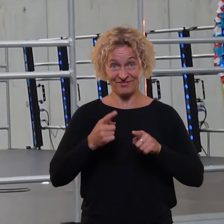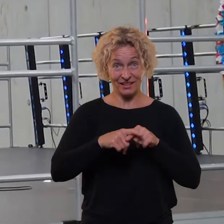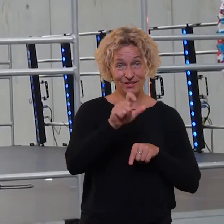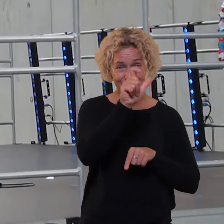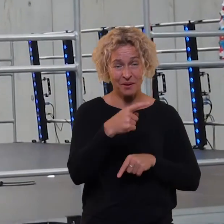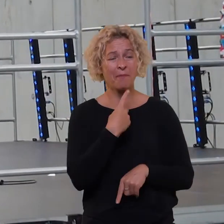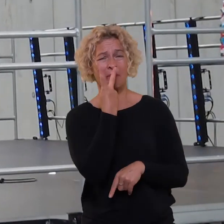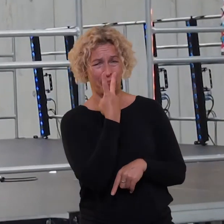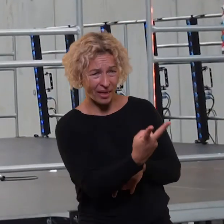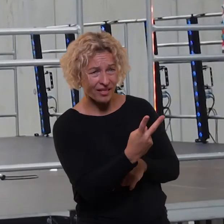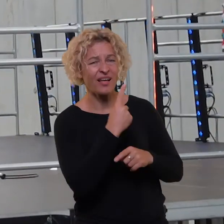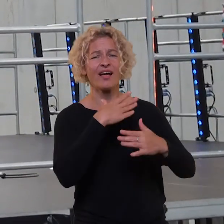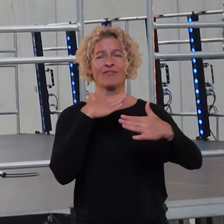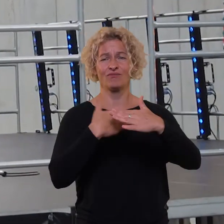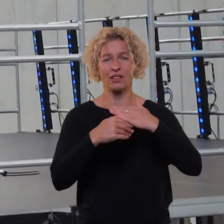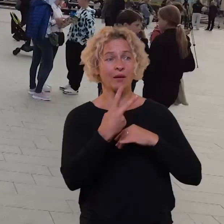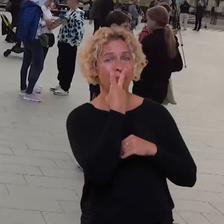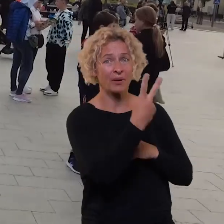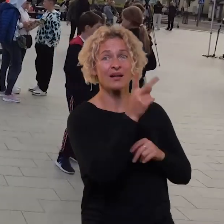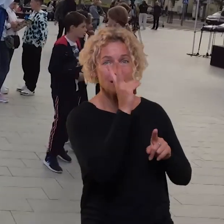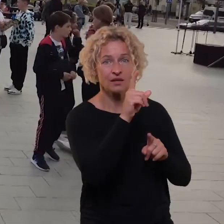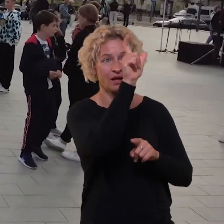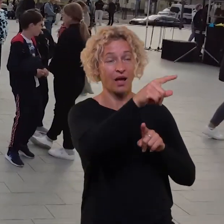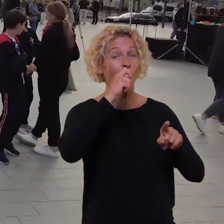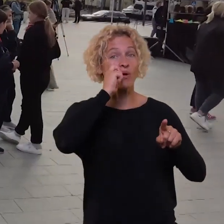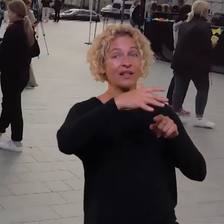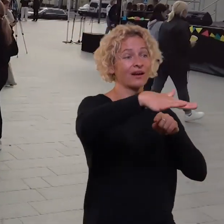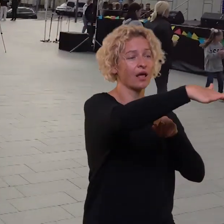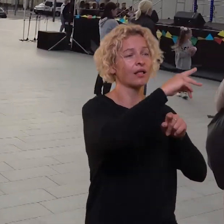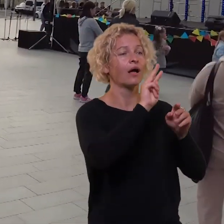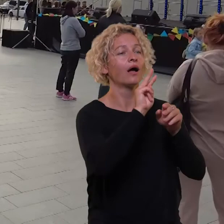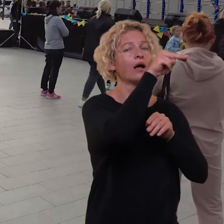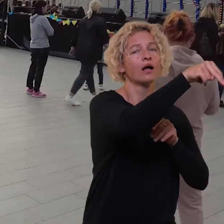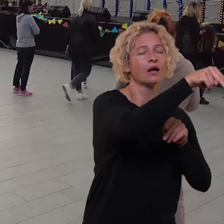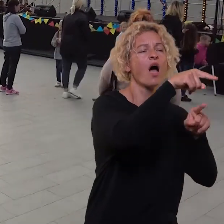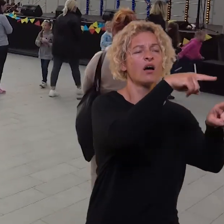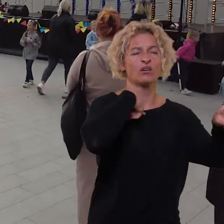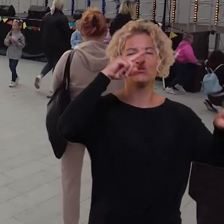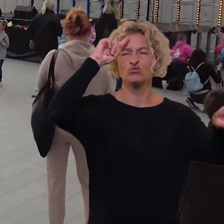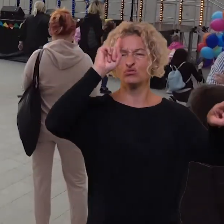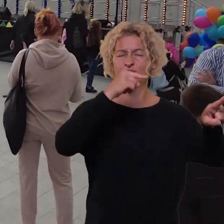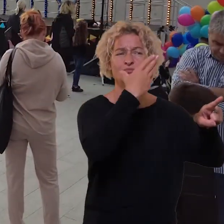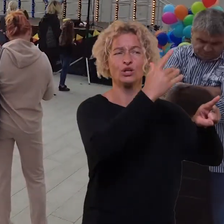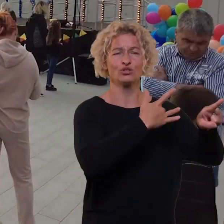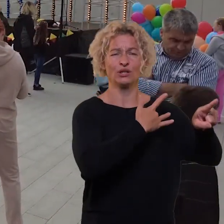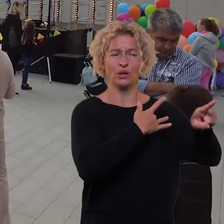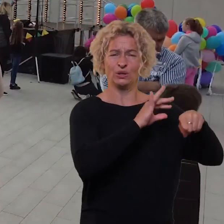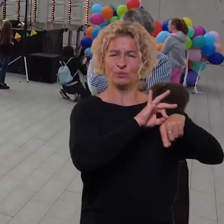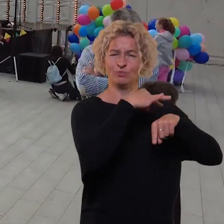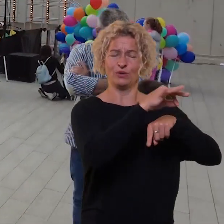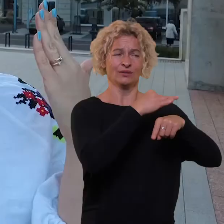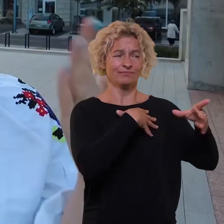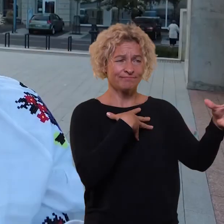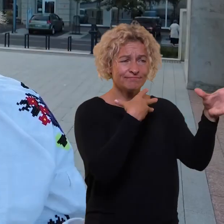performanso įrašo pamatytų ir tie, kurie toli, okupuotuose teritorijuose, kad jie pamatytų ir žinotų, kad mes juos myliom,